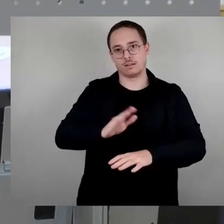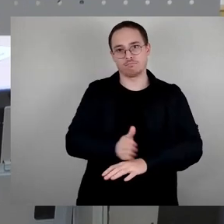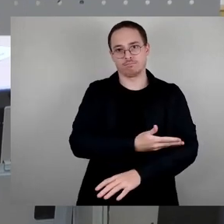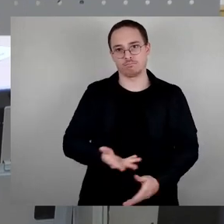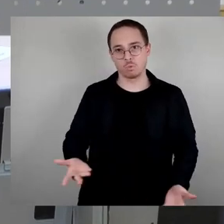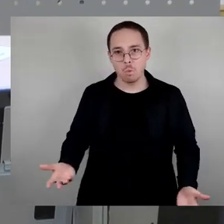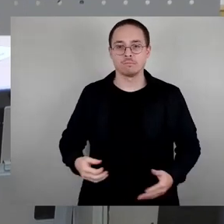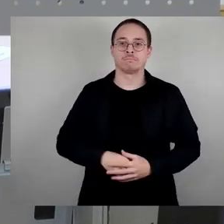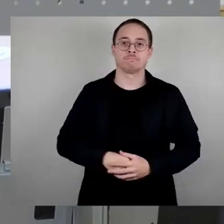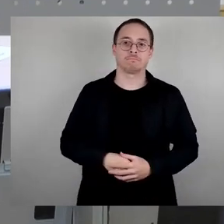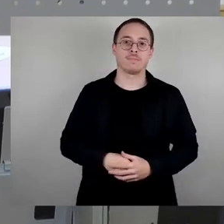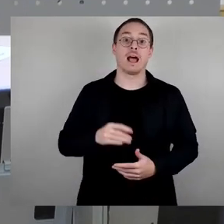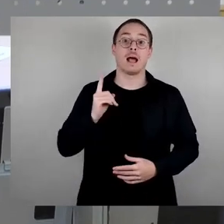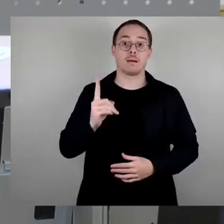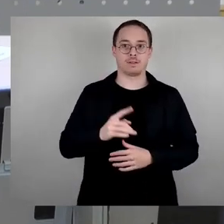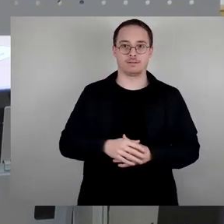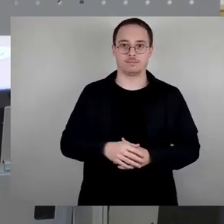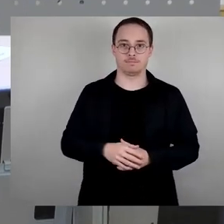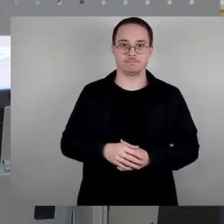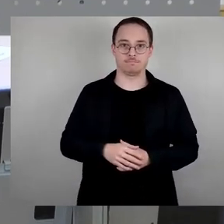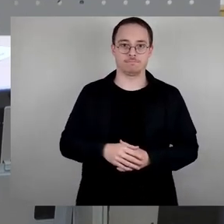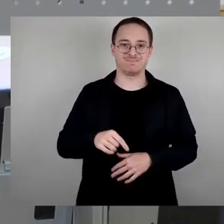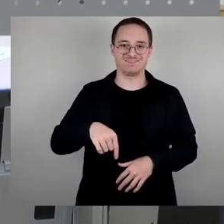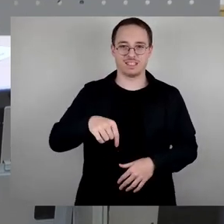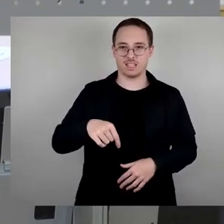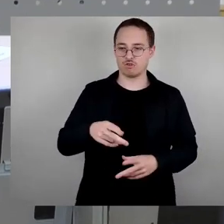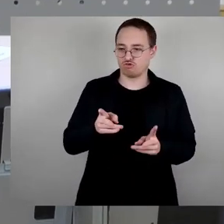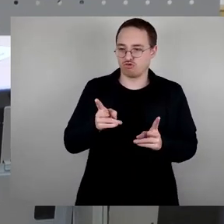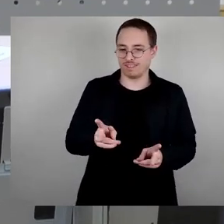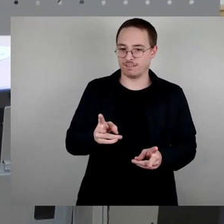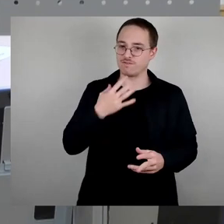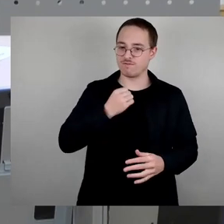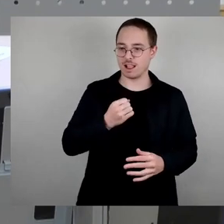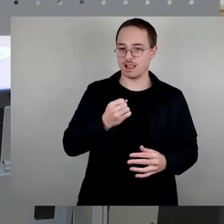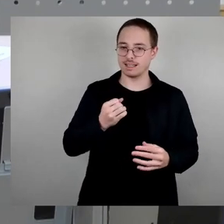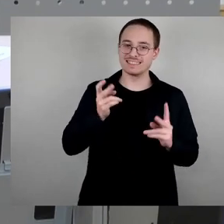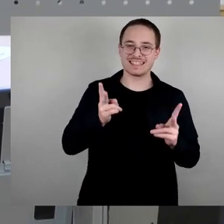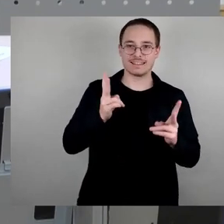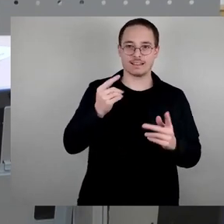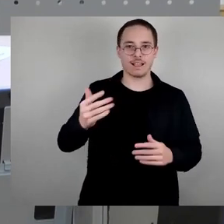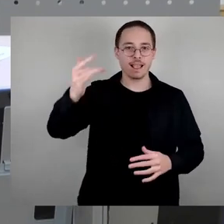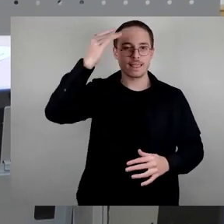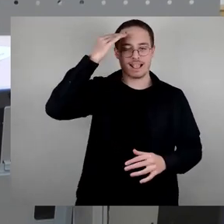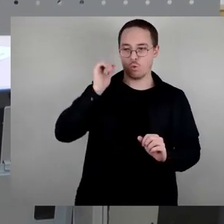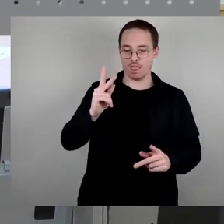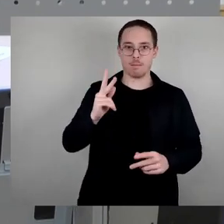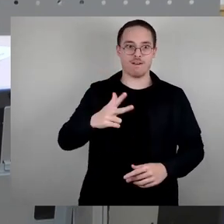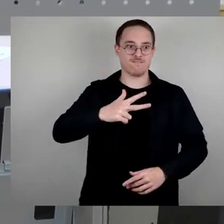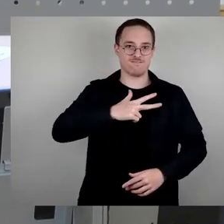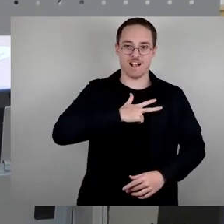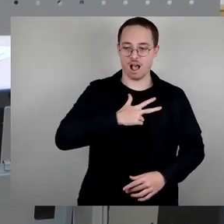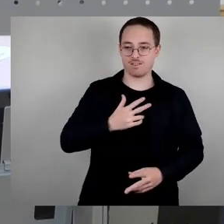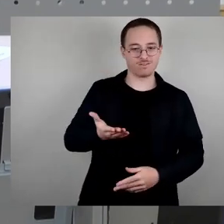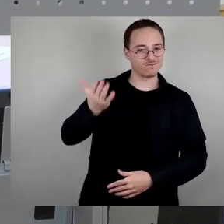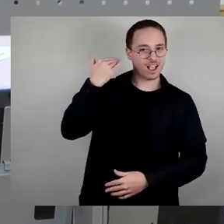Aber niemand in dieser Stadt möchte mit Aufarbeitung konfrontiert werden. Die Aufarbeitung der Vergangenheit